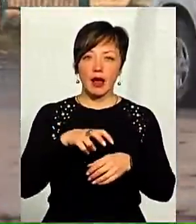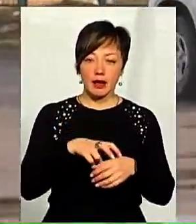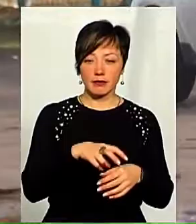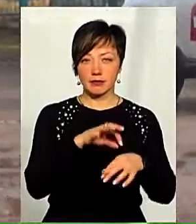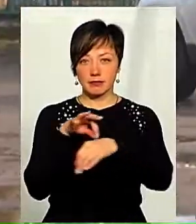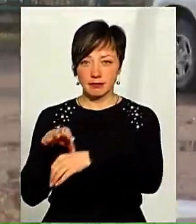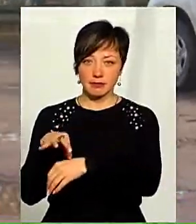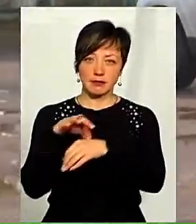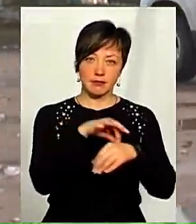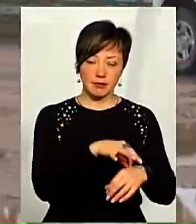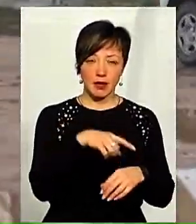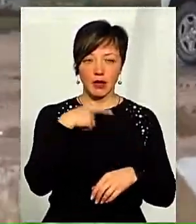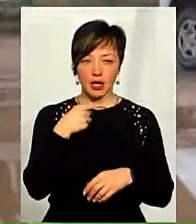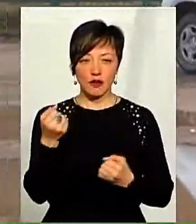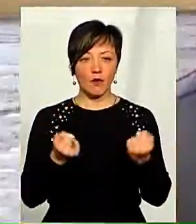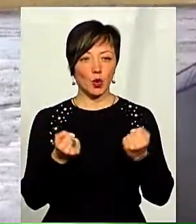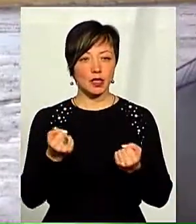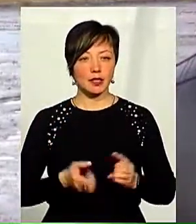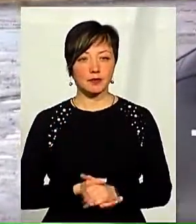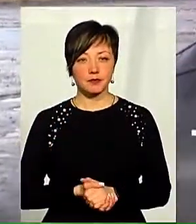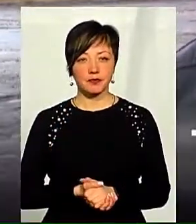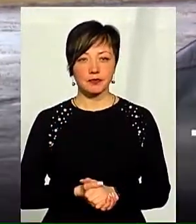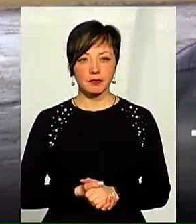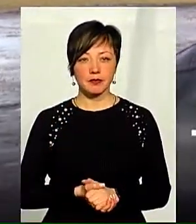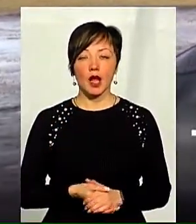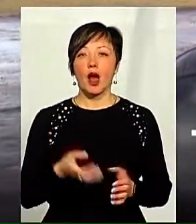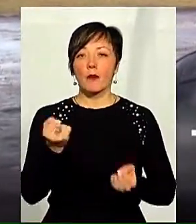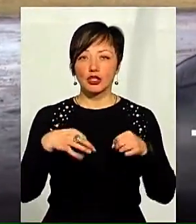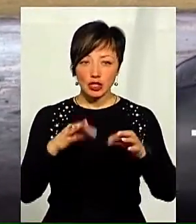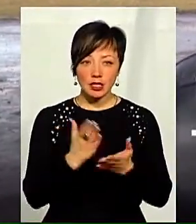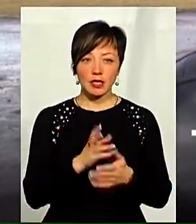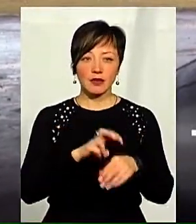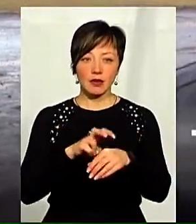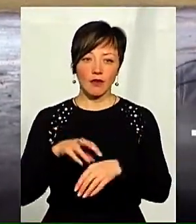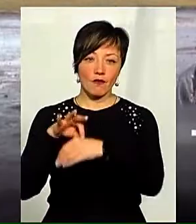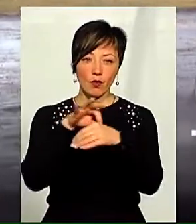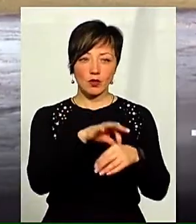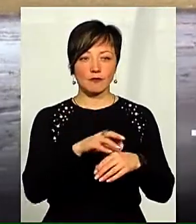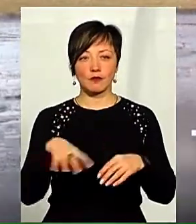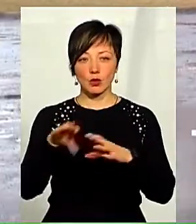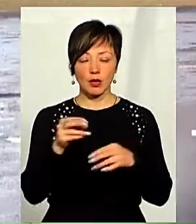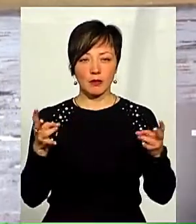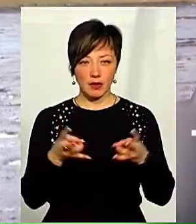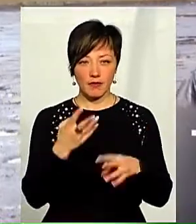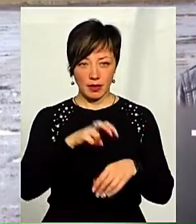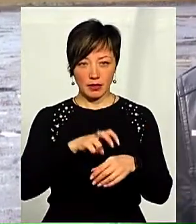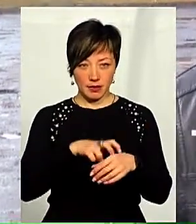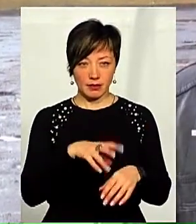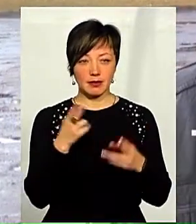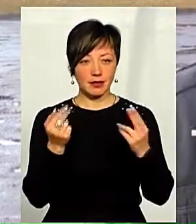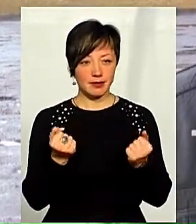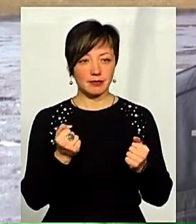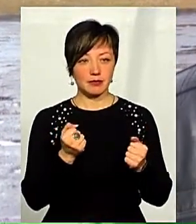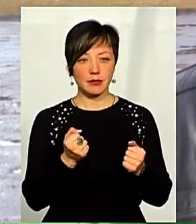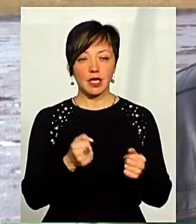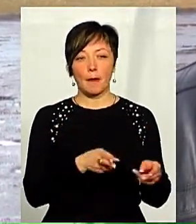лікарів, каже водій амбулаторії Петро Карнась. Машина є, і докторів сюди возимо. Все, як має бути? Ну, звісно,